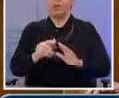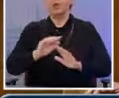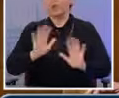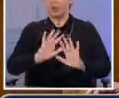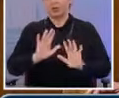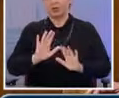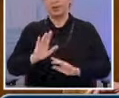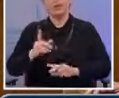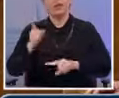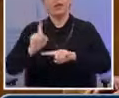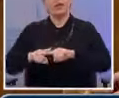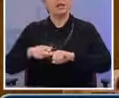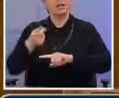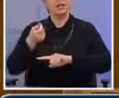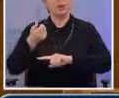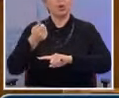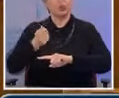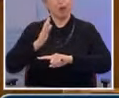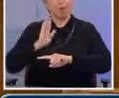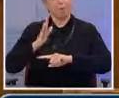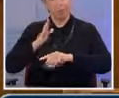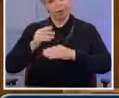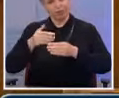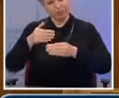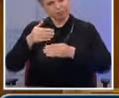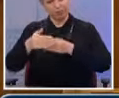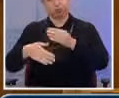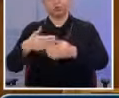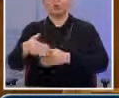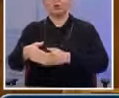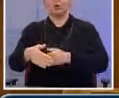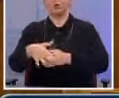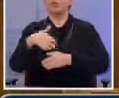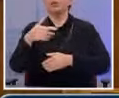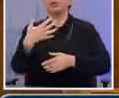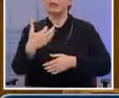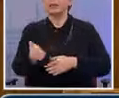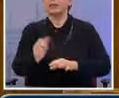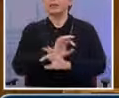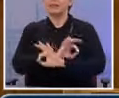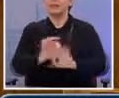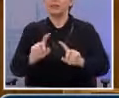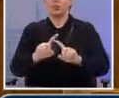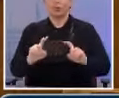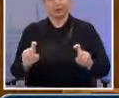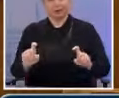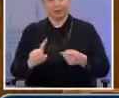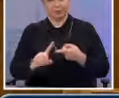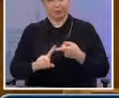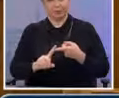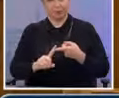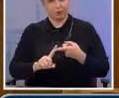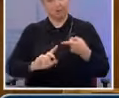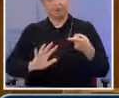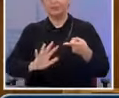πλέον τη δυνατότητα στα επόμενα έτη να εξασφαλίζει ταυτόχρονα. Αξιοσημείωτη η οικονομική